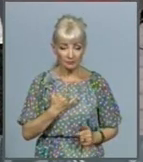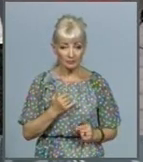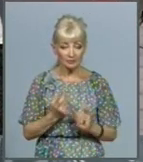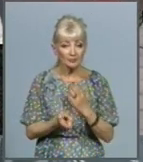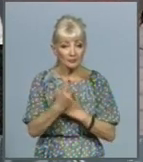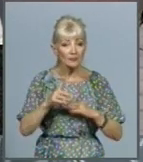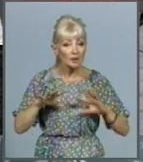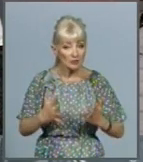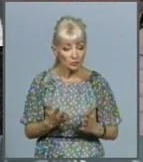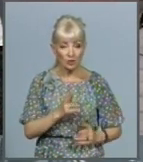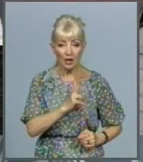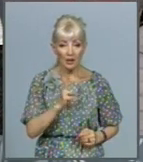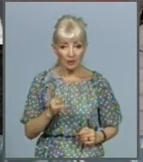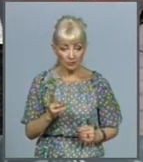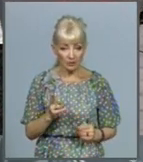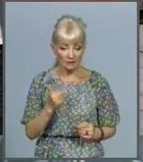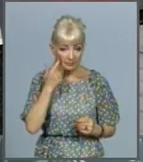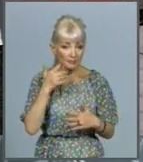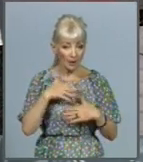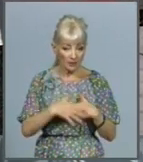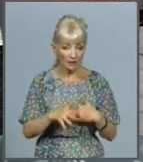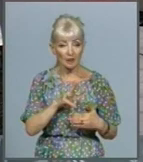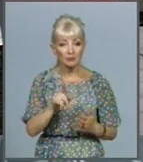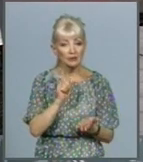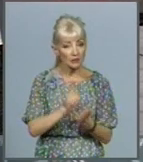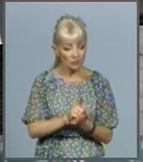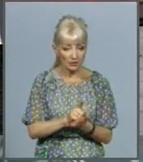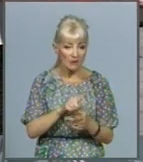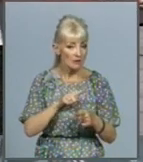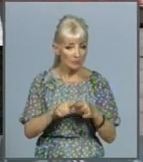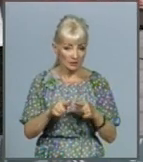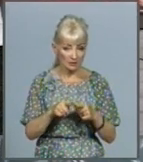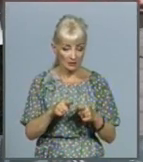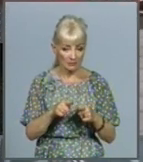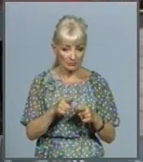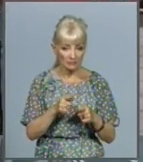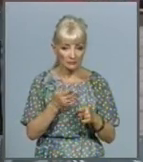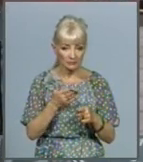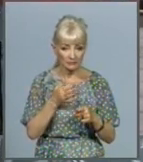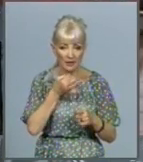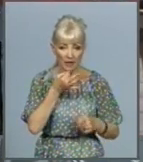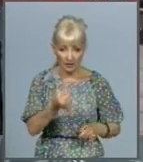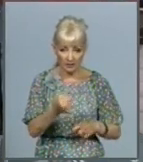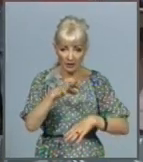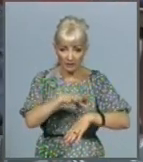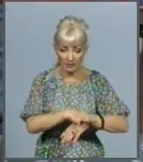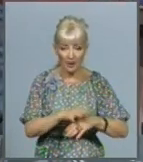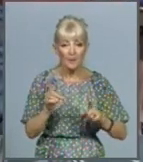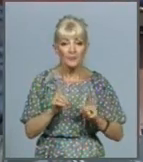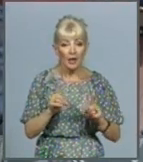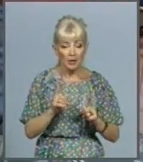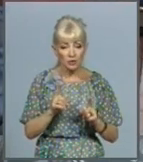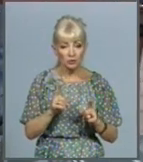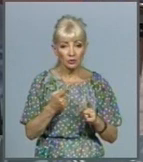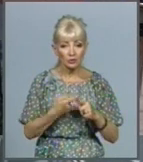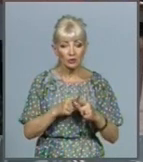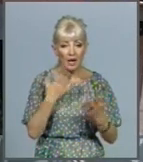відповідно, ми повинні реагувати на це. Ну а то, що касається нехватки врачей, є така